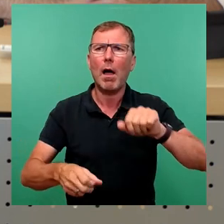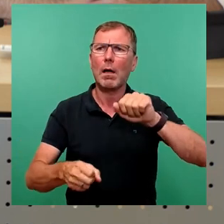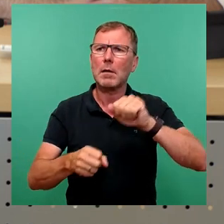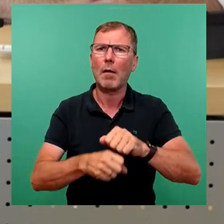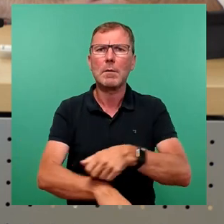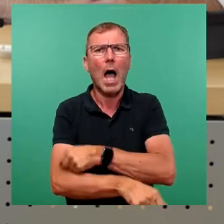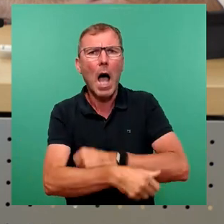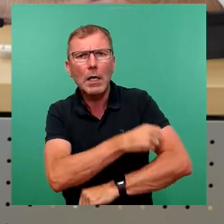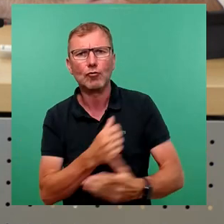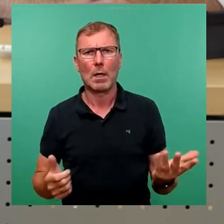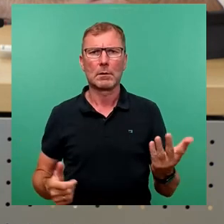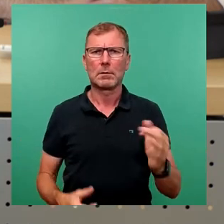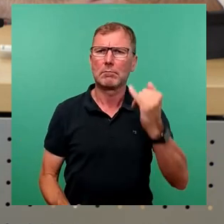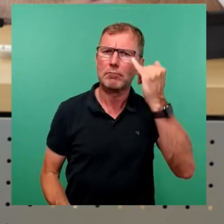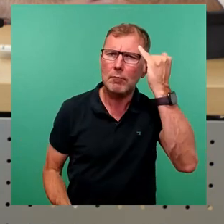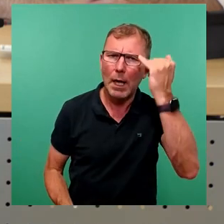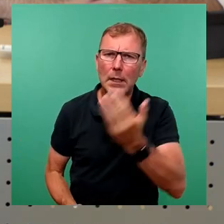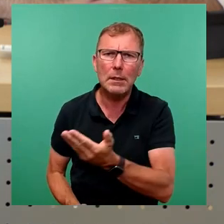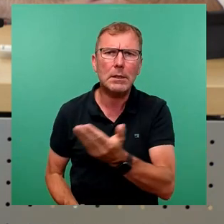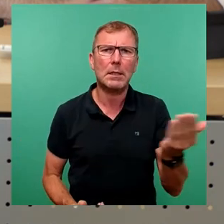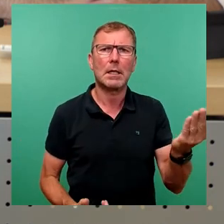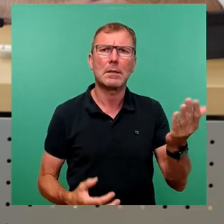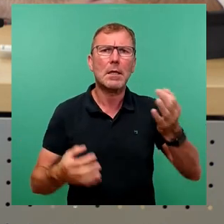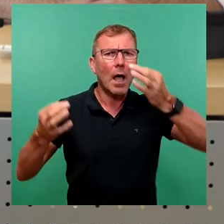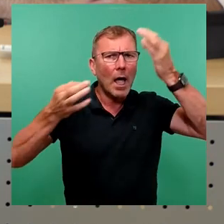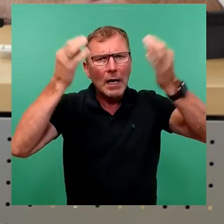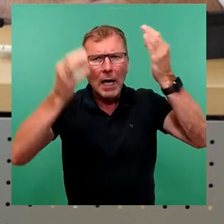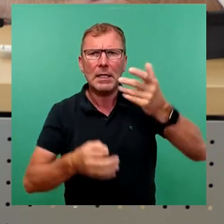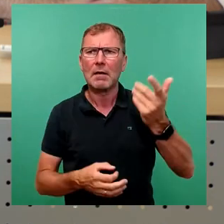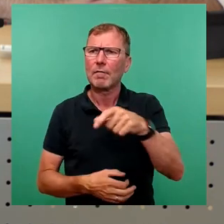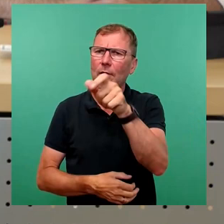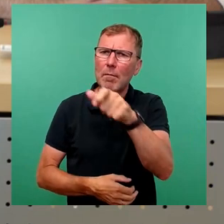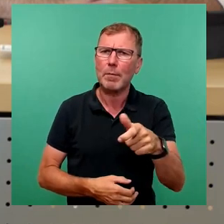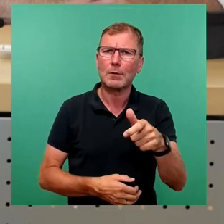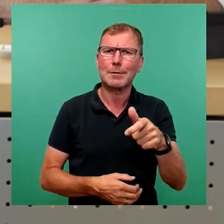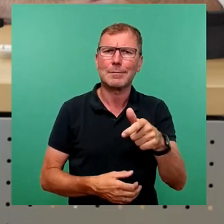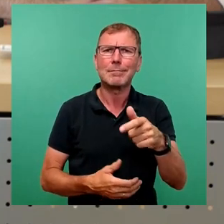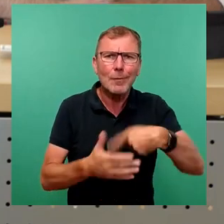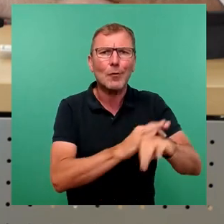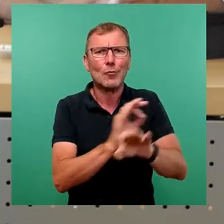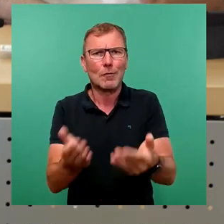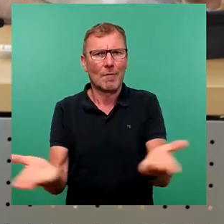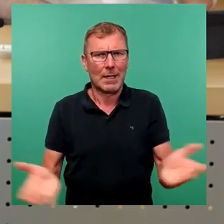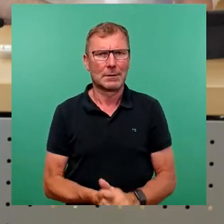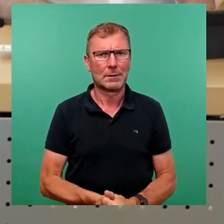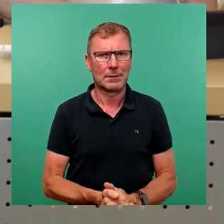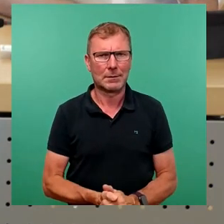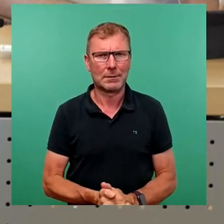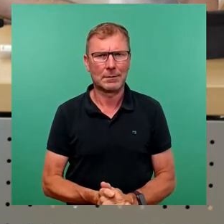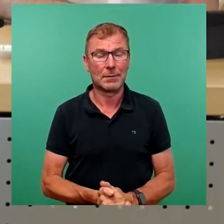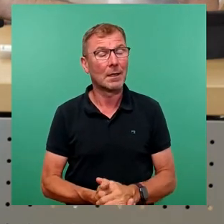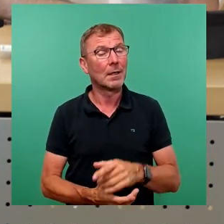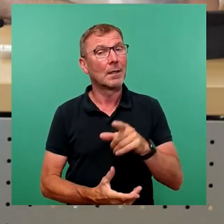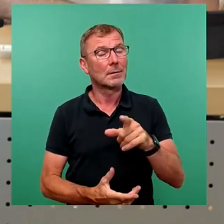den Ideen und der Kreativität der Menschen vor Ort geprägt werden. Das ist etwas, das wir